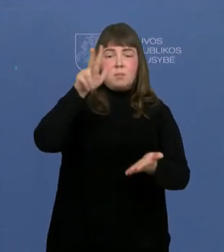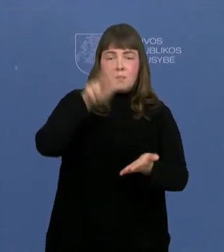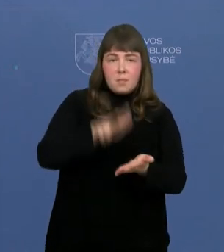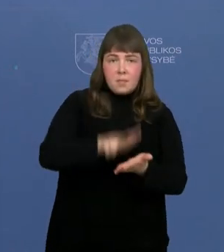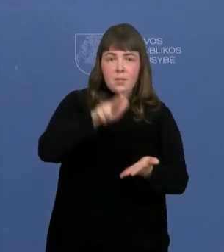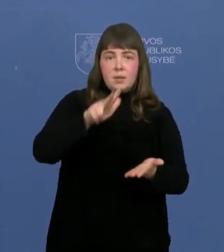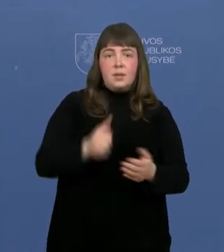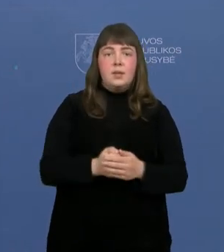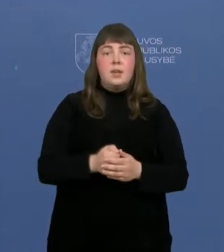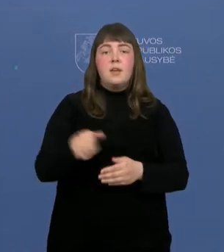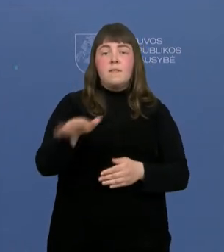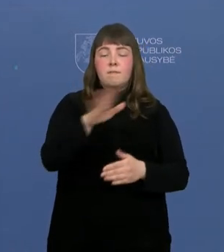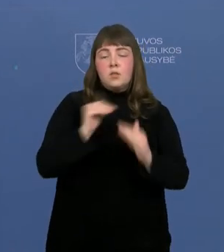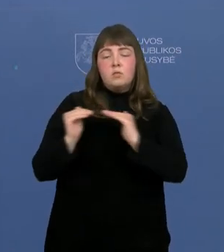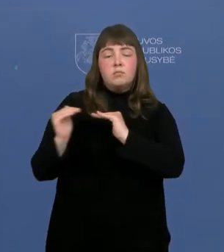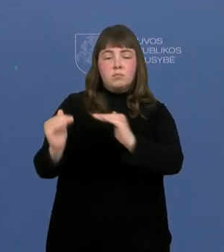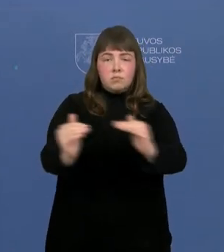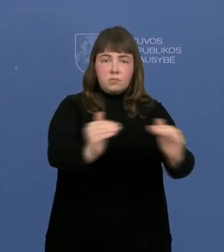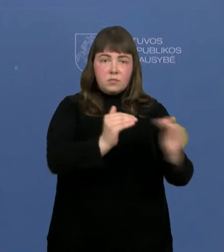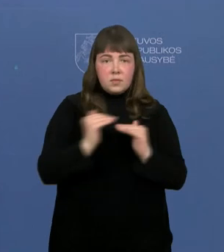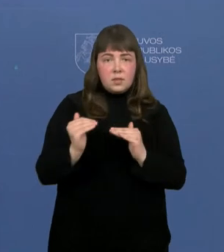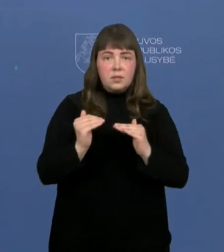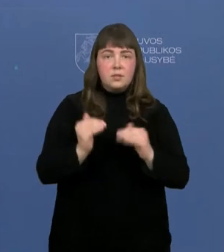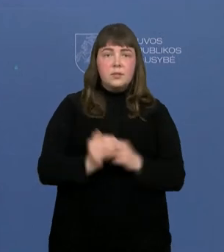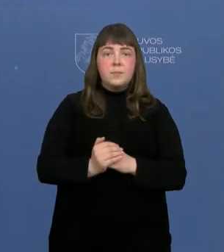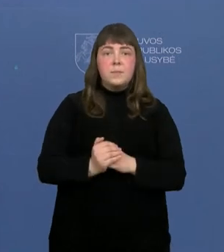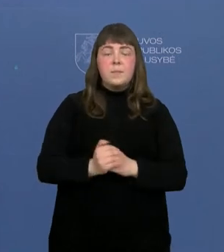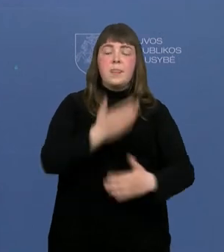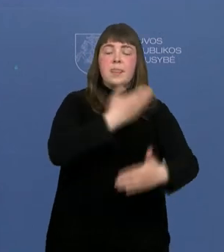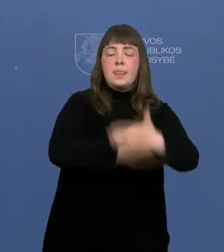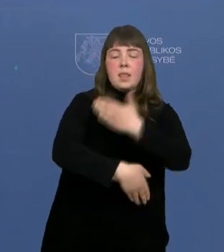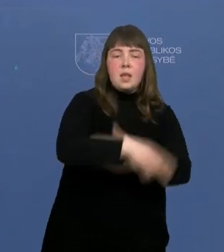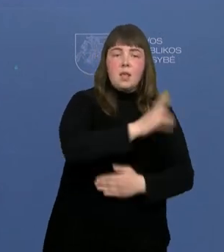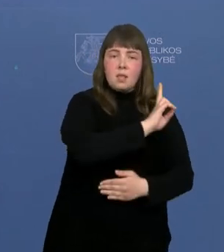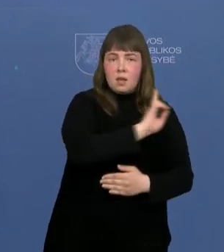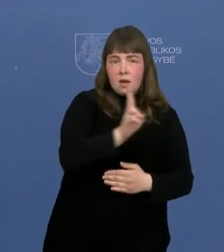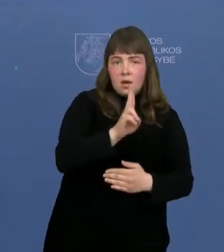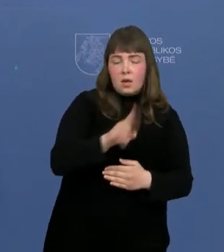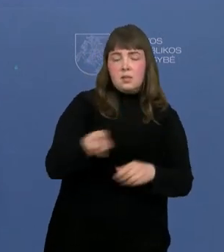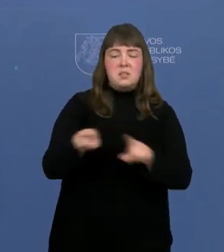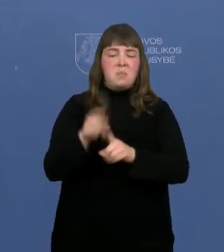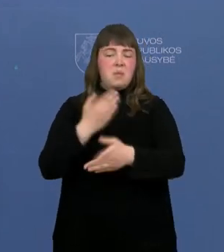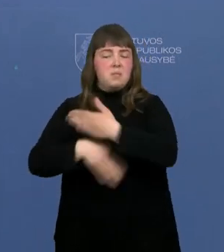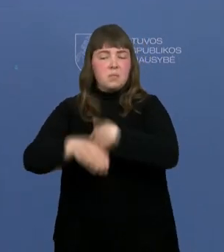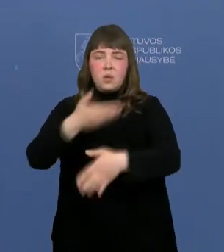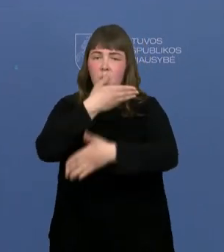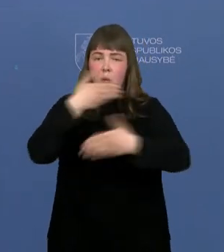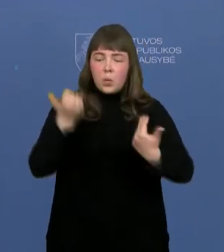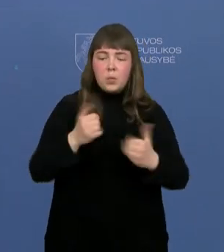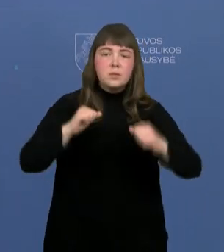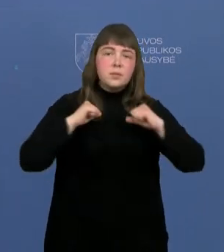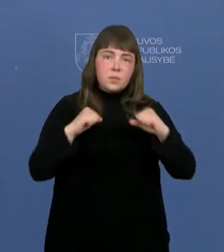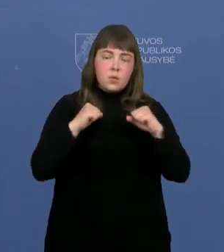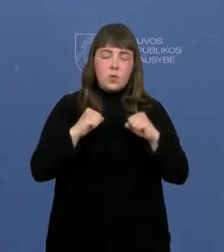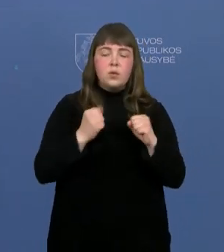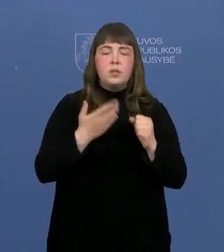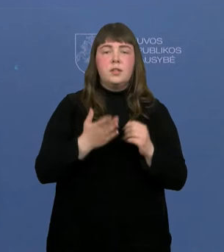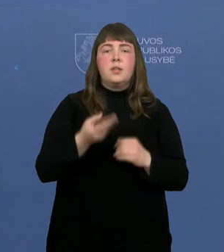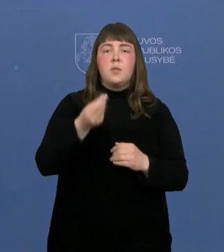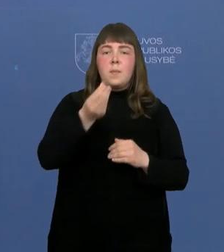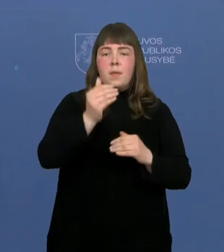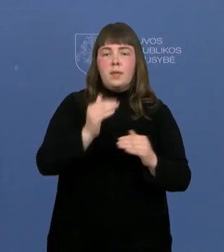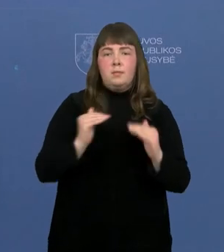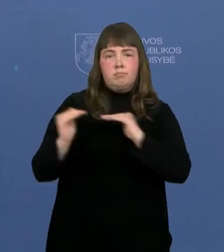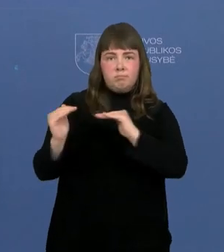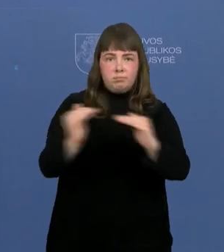galėsime taip pat suvienuodinti ir tiek negalę turinčių, tiek be negalio sportininkų premijas